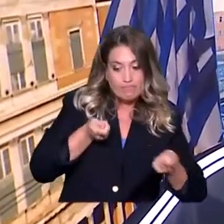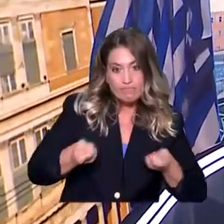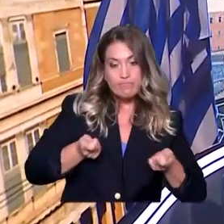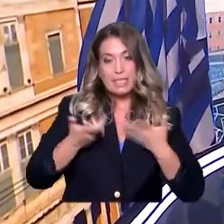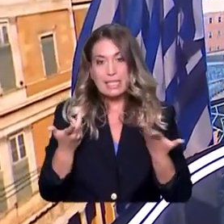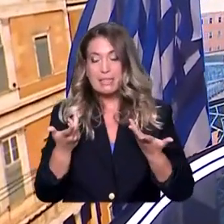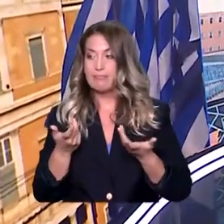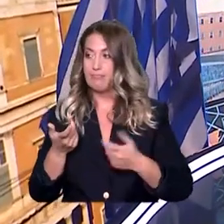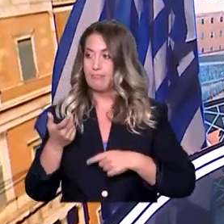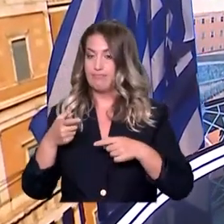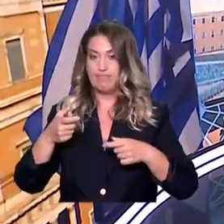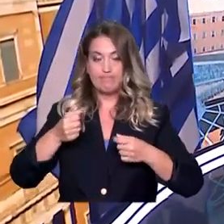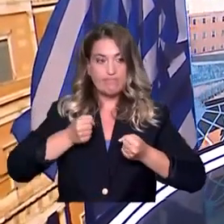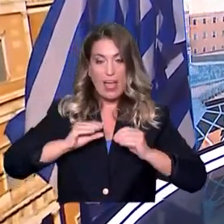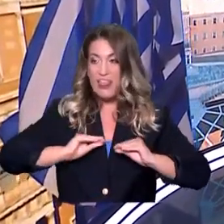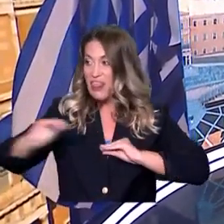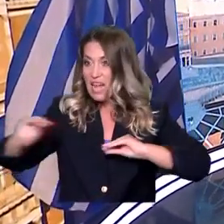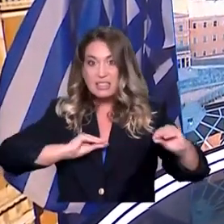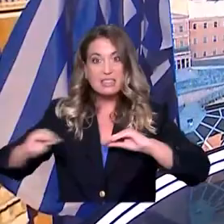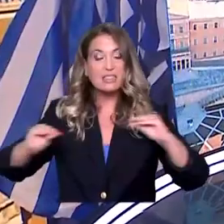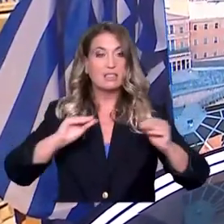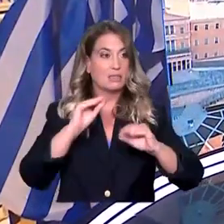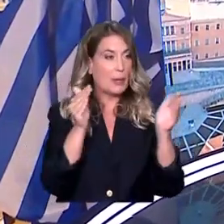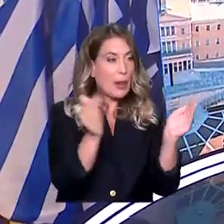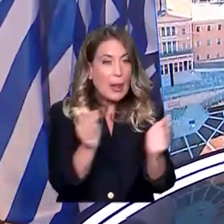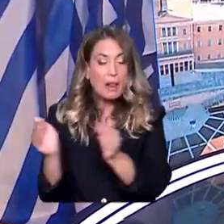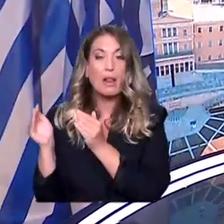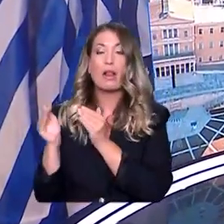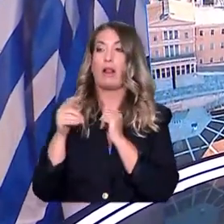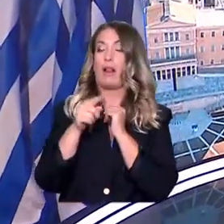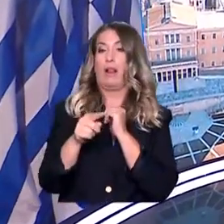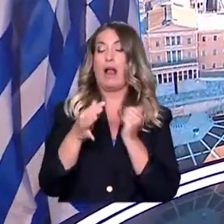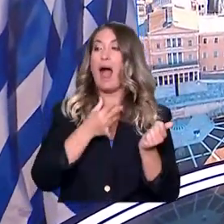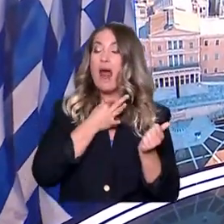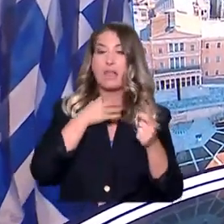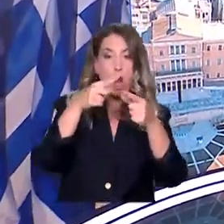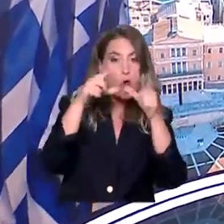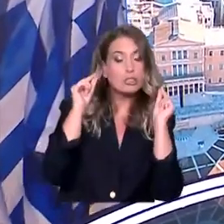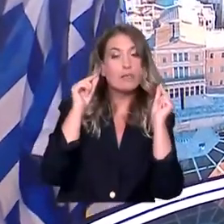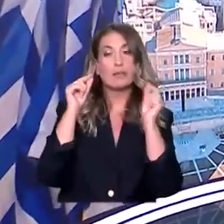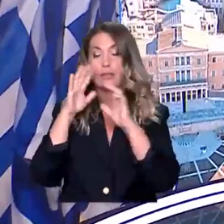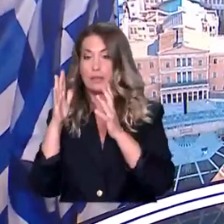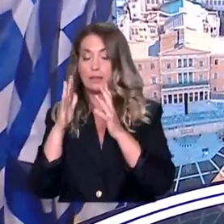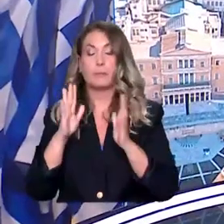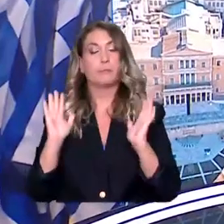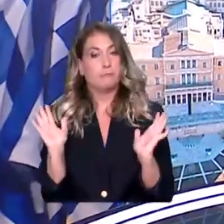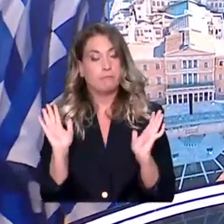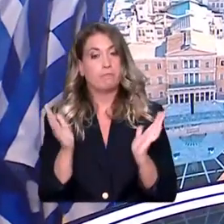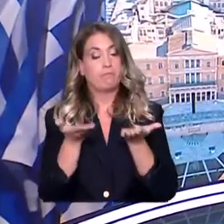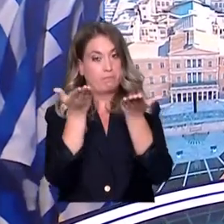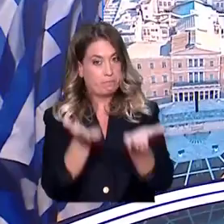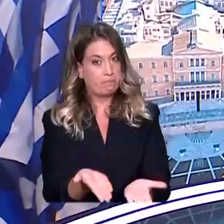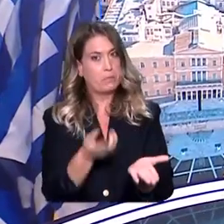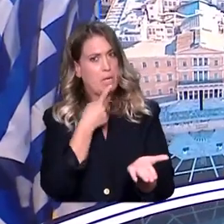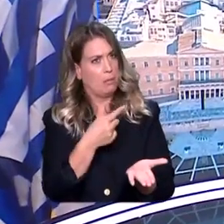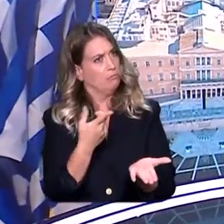γιατρούς ή νοσηλευτές και νοσηλεύτριες. Όμως τώρα με αυτή την απόφαση μας λέτε ότι λύνεται το πρόβλημα. Μακάρι είναι αλήθεια. Θα